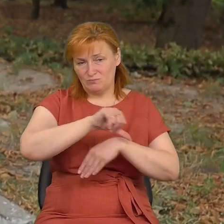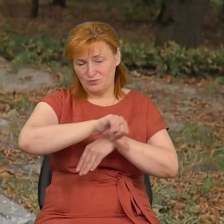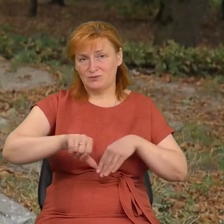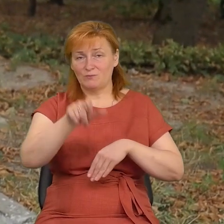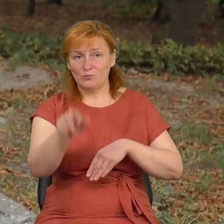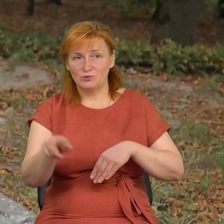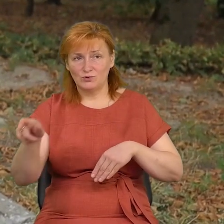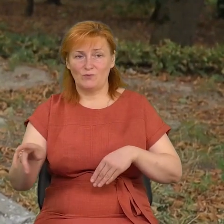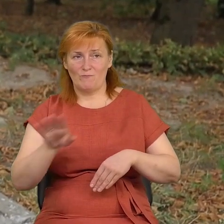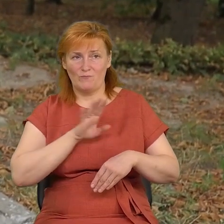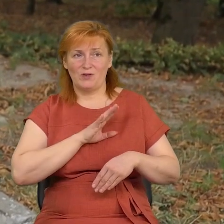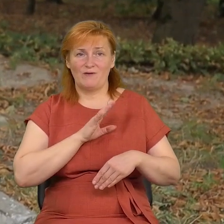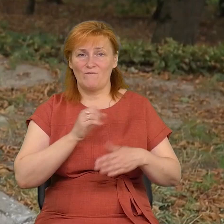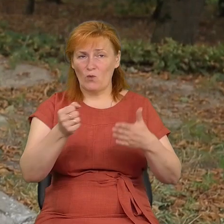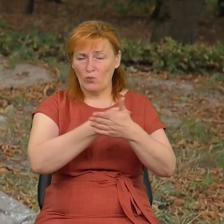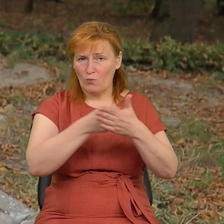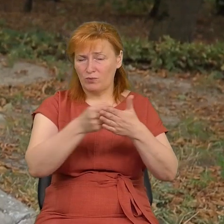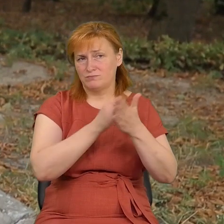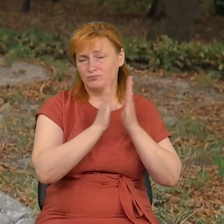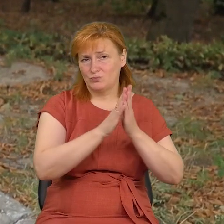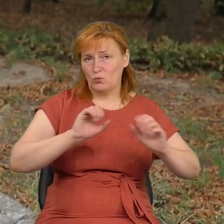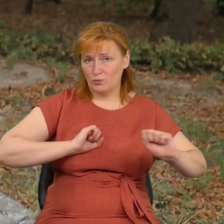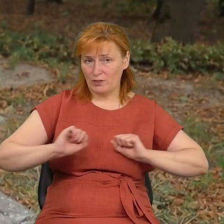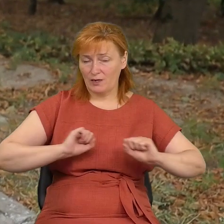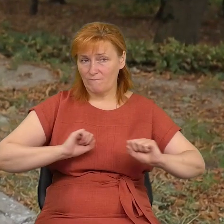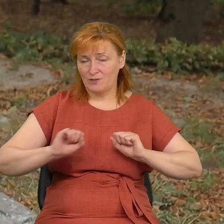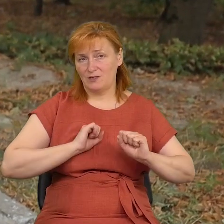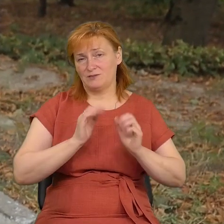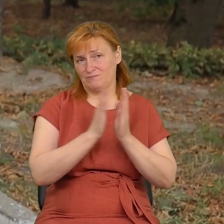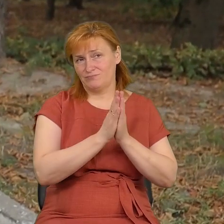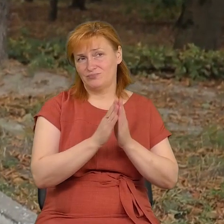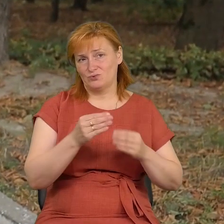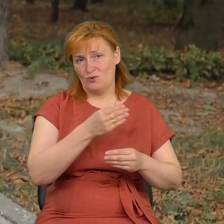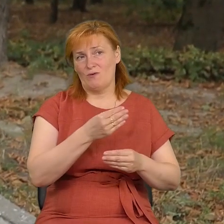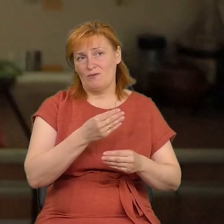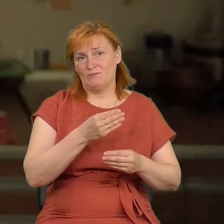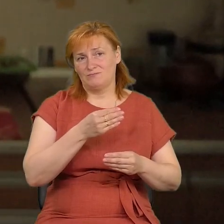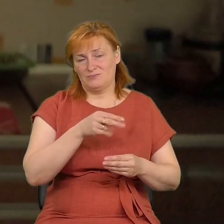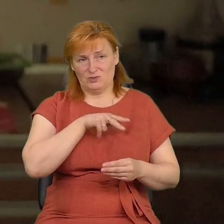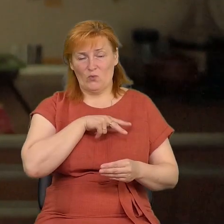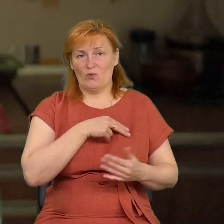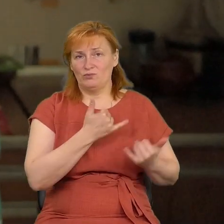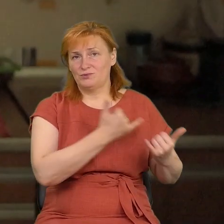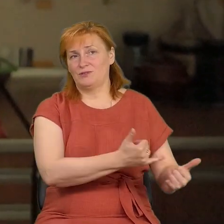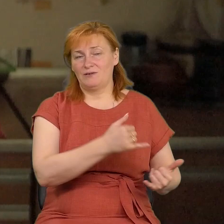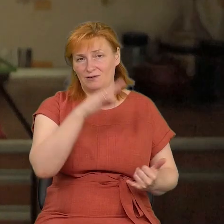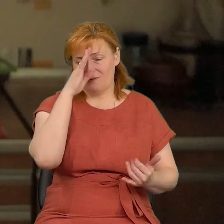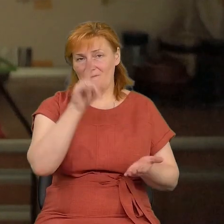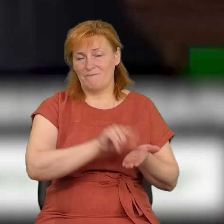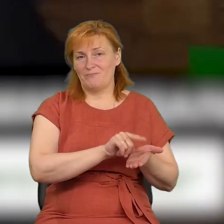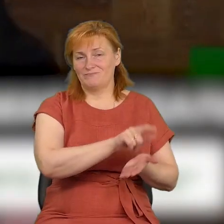'язку з чим клопотало керівництво прикордонного заводу щодо заохочення даного громадянина. А Сталі не пасував.